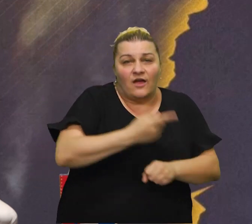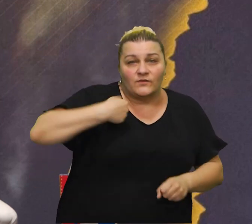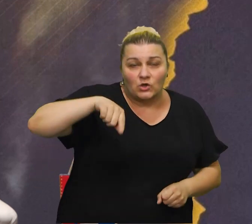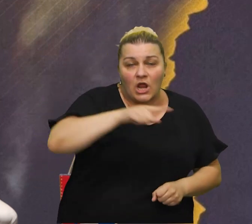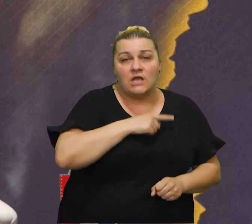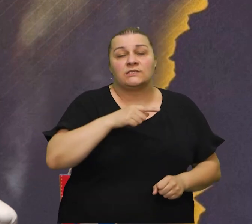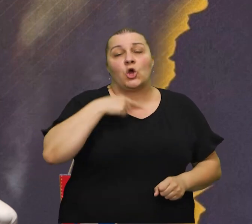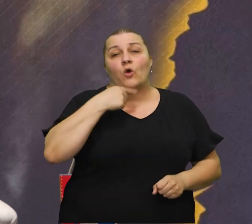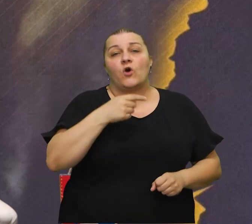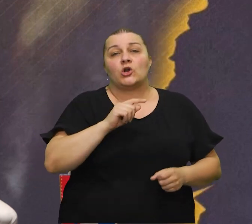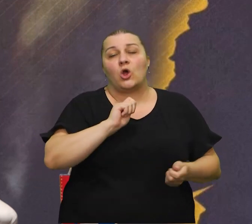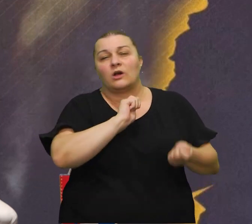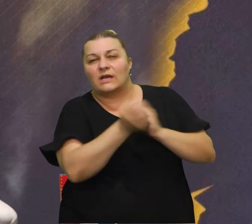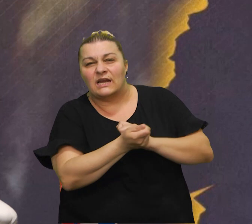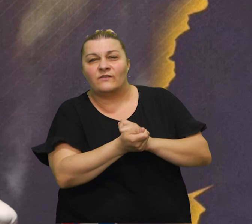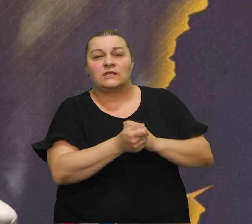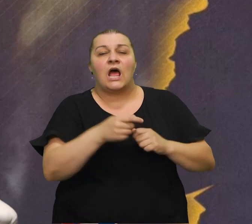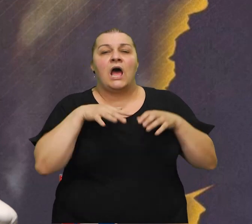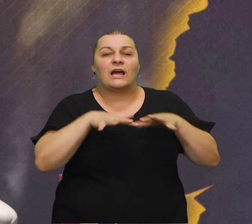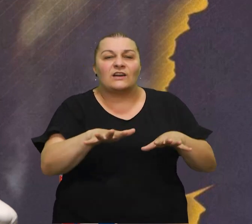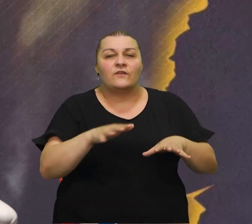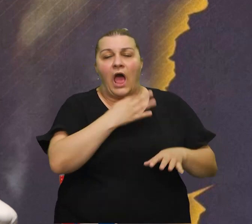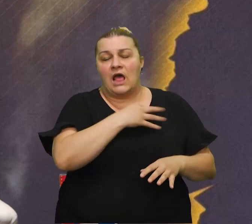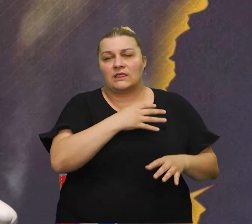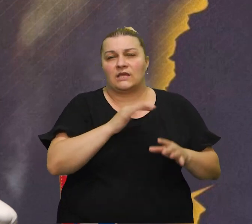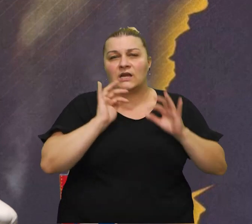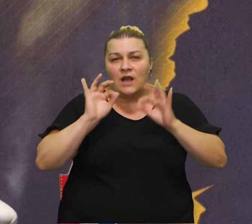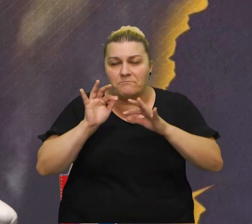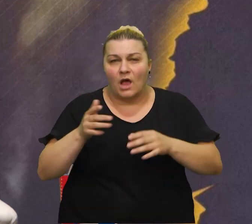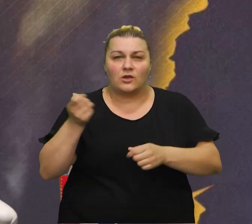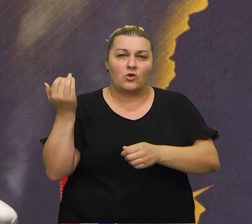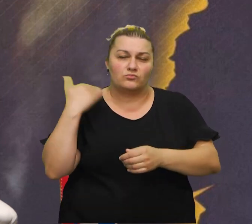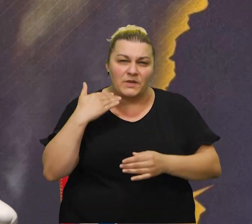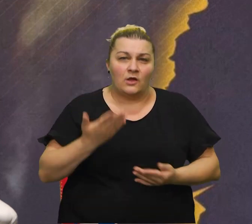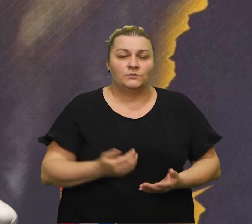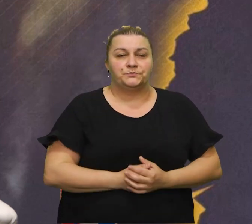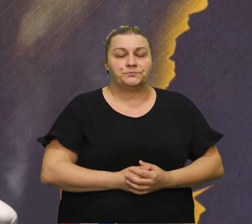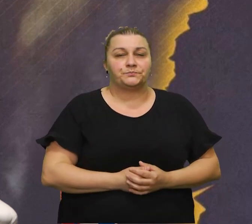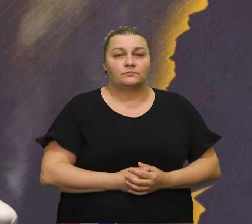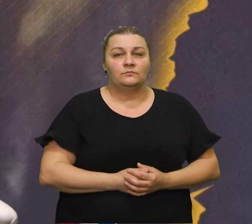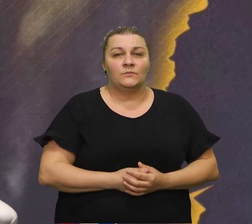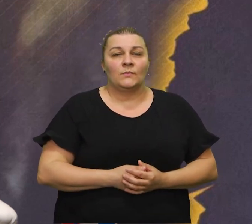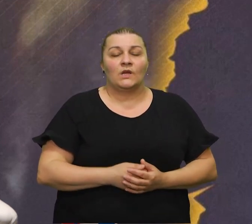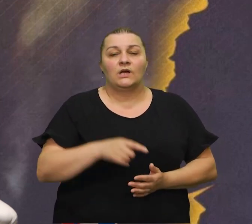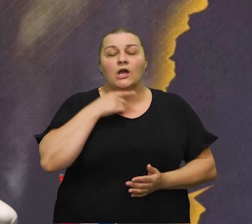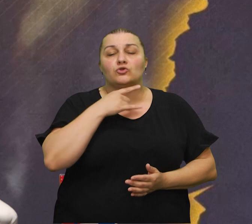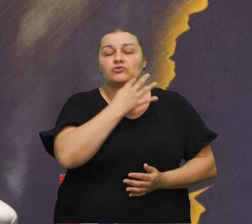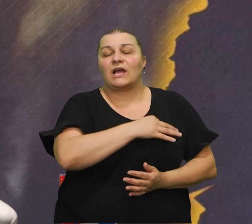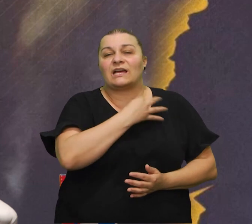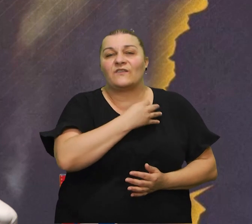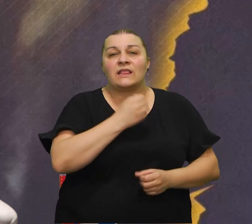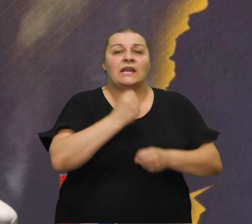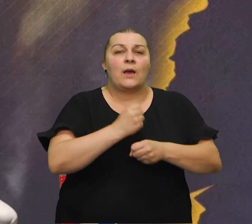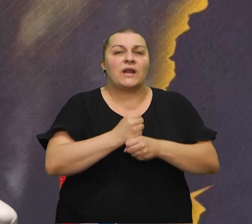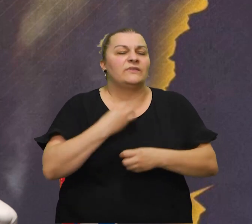nas i davao na krivu istinu da su Hrvati genocida naroda da su Hrvati ljudi koji su napravili strašne zločine na